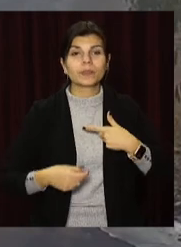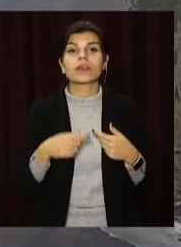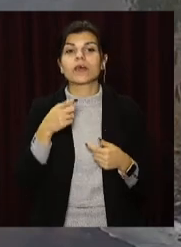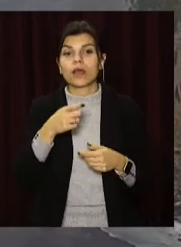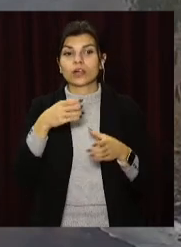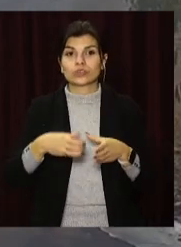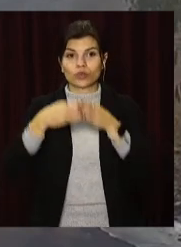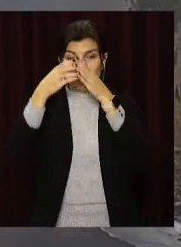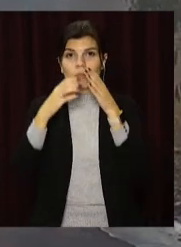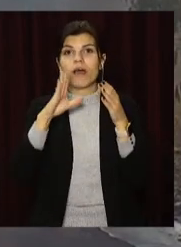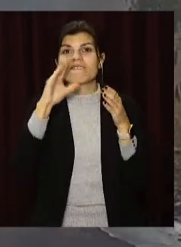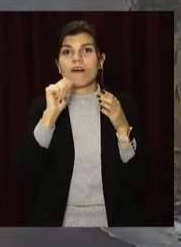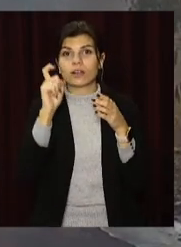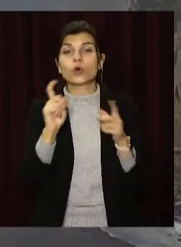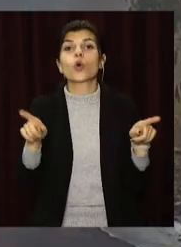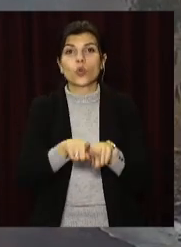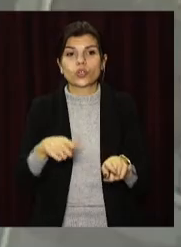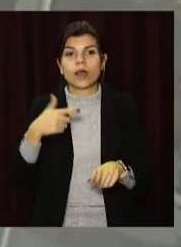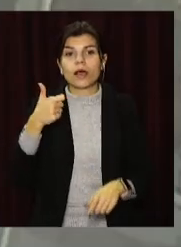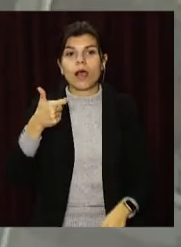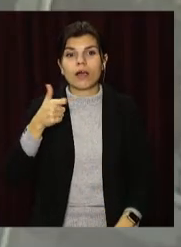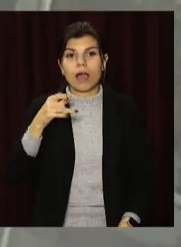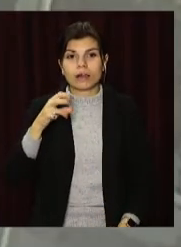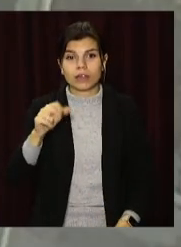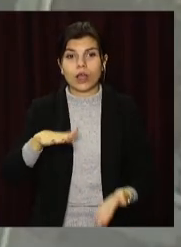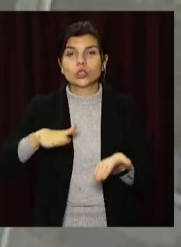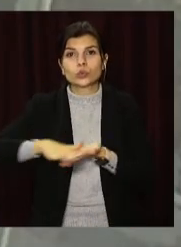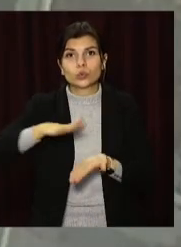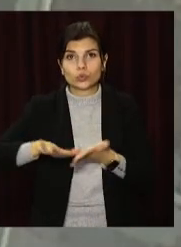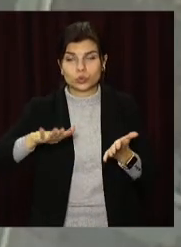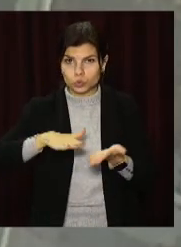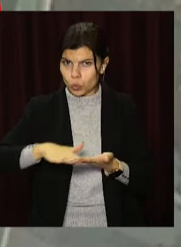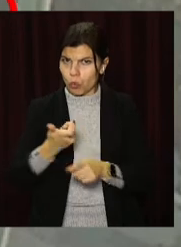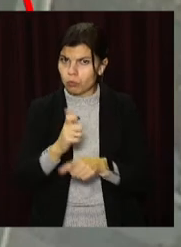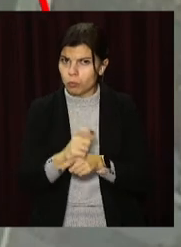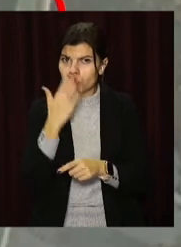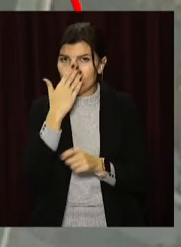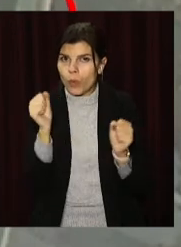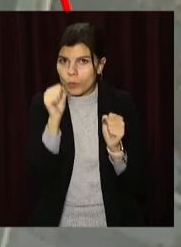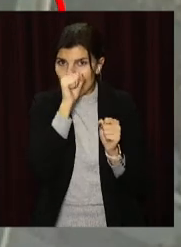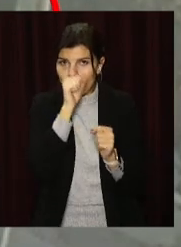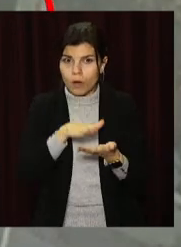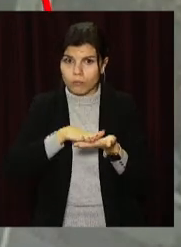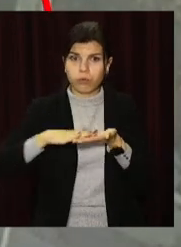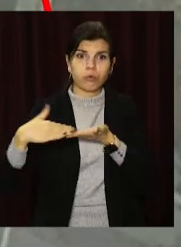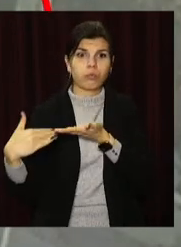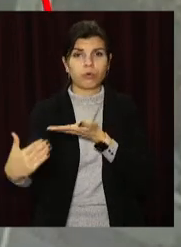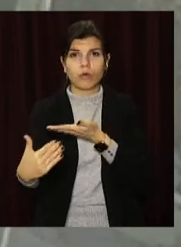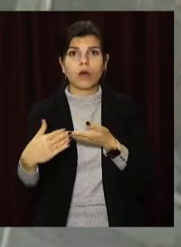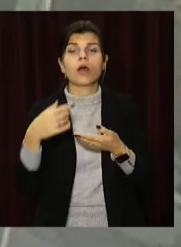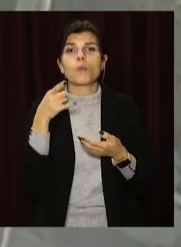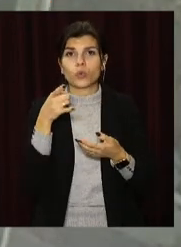стоп врізався ВАЗ і на проспекті Гагаріна. Його занесли на слизькому шляху. Кермувальник не постраждав, авто з дороги